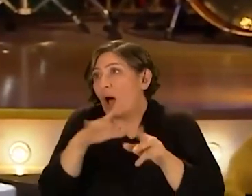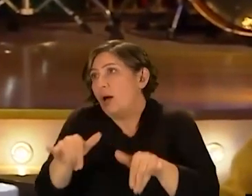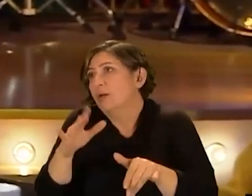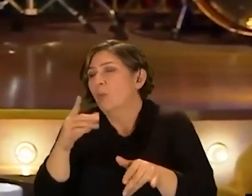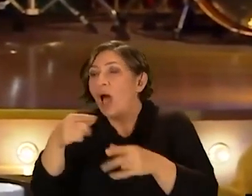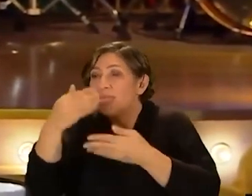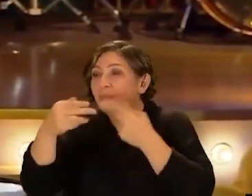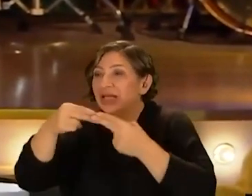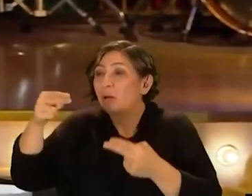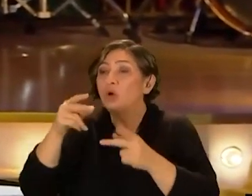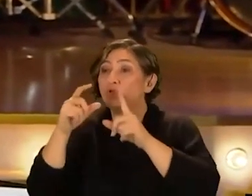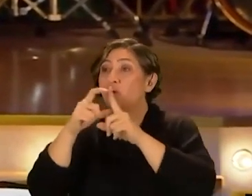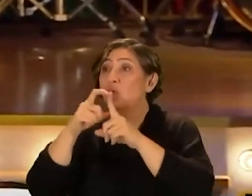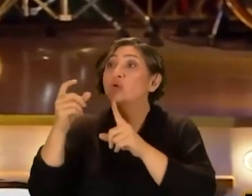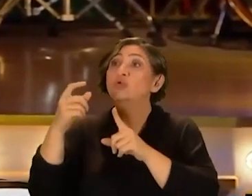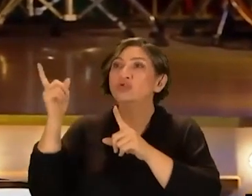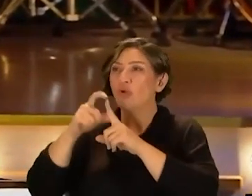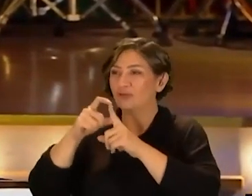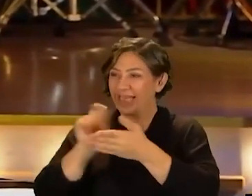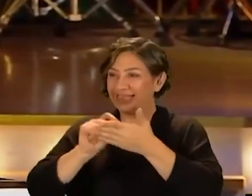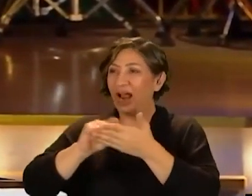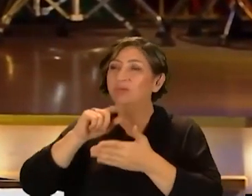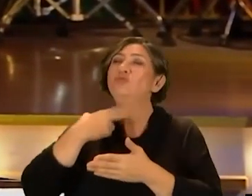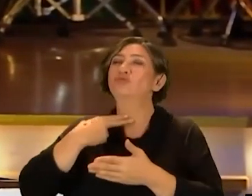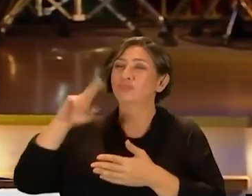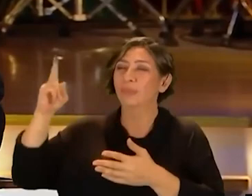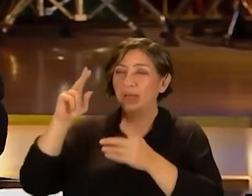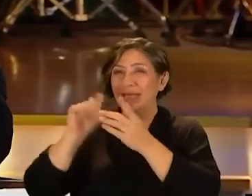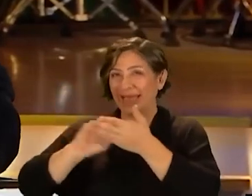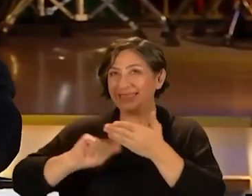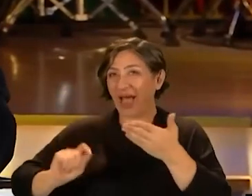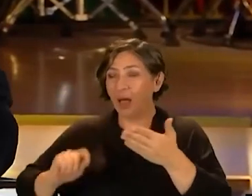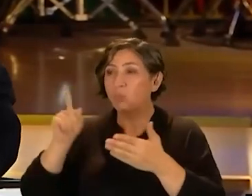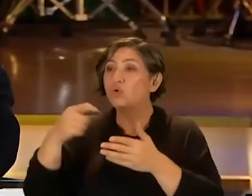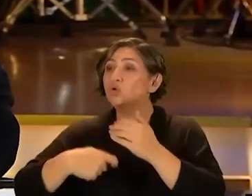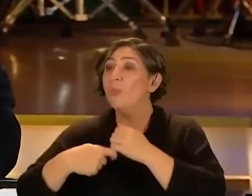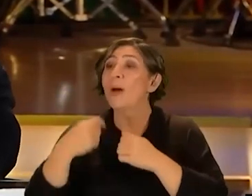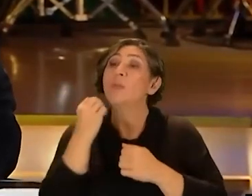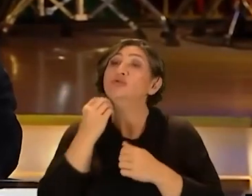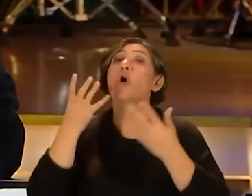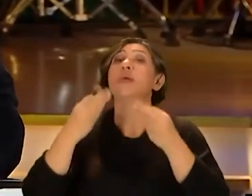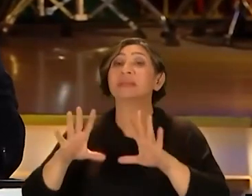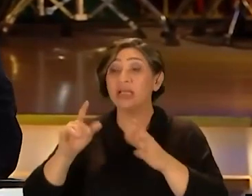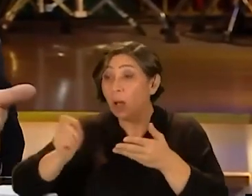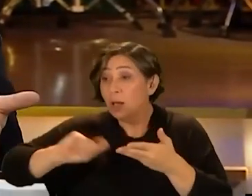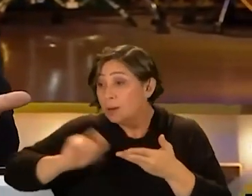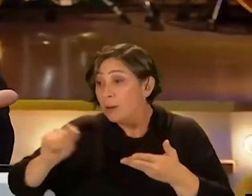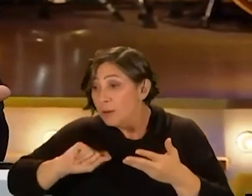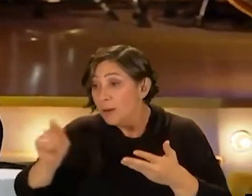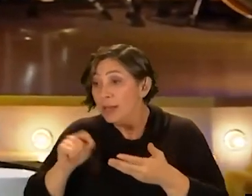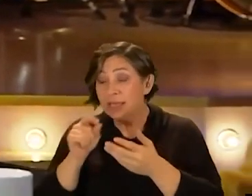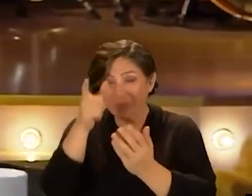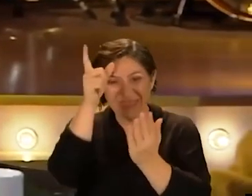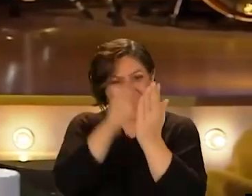vardı Dostoyevski'nin kumar borcu olmasaydı böyle şey gibi yazmasaydı diye